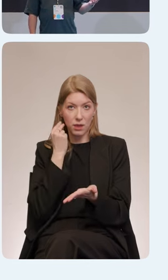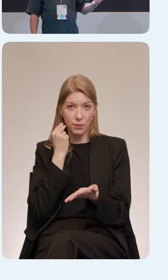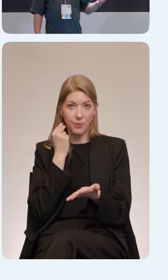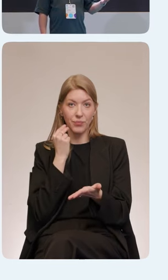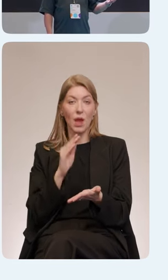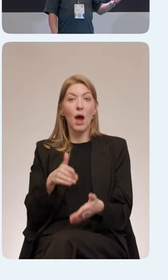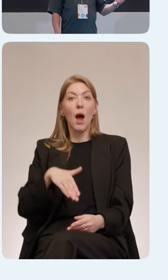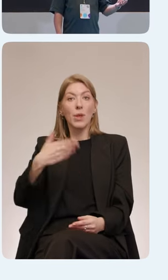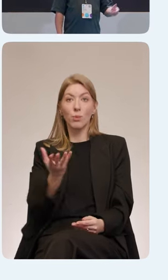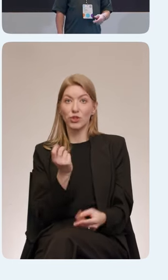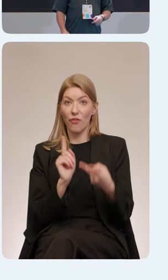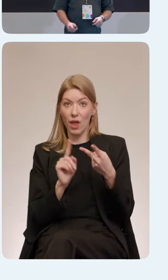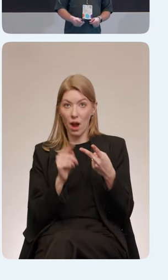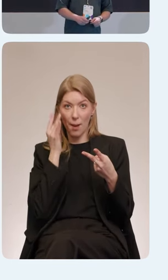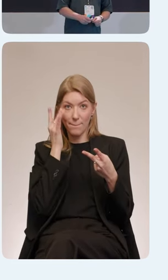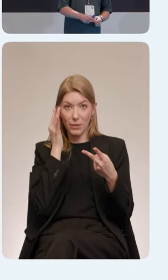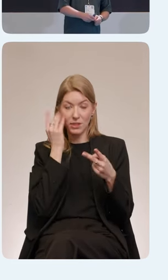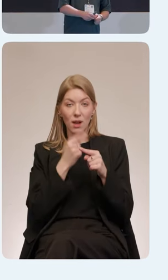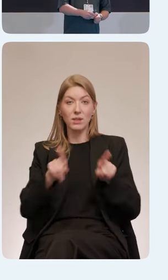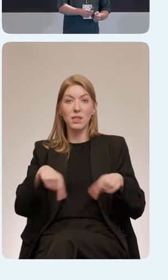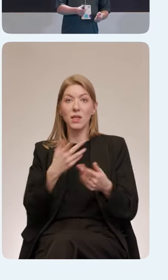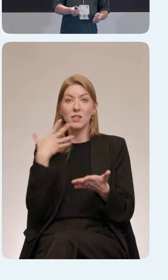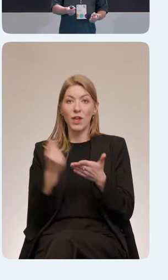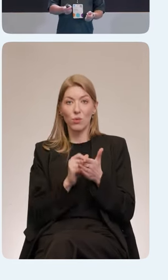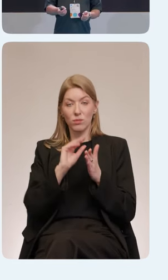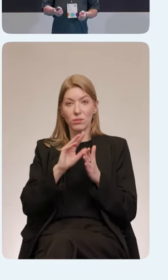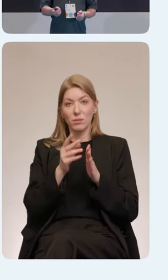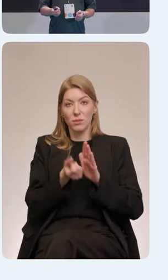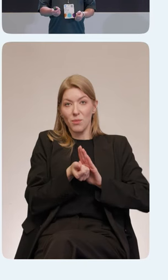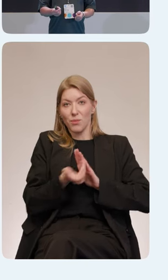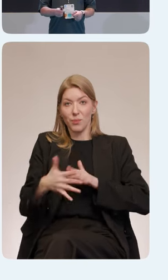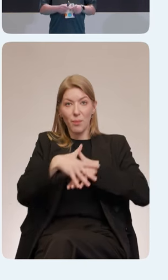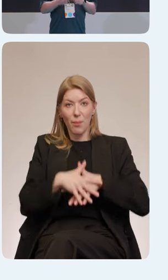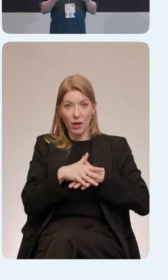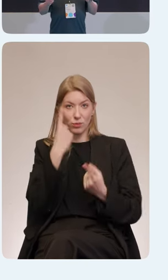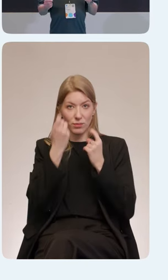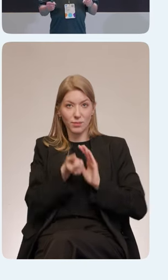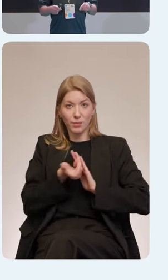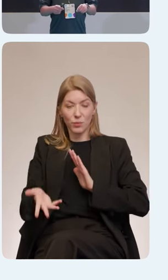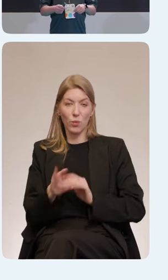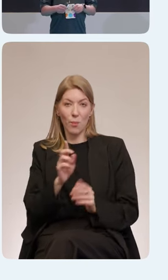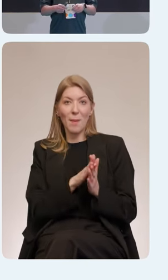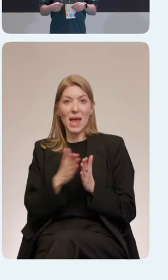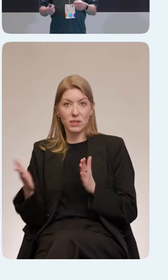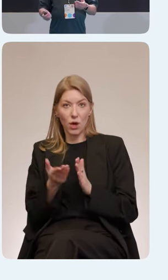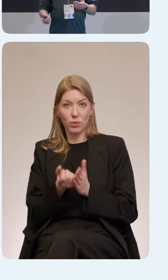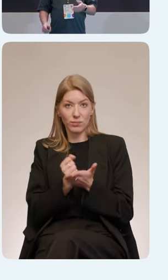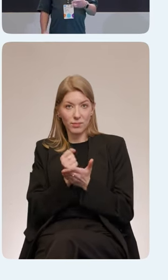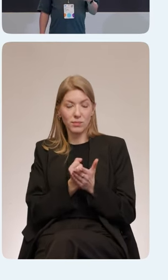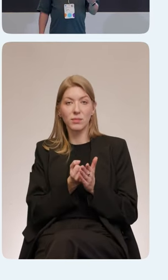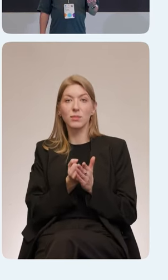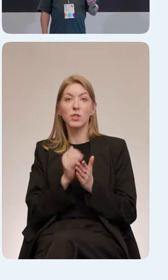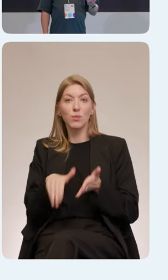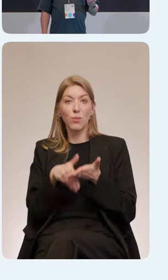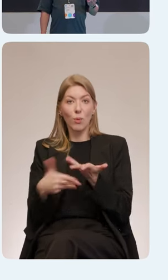была еще вторая мысль, это создать свою библиотеку, свою библиотеку компонентов дополнительную, с помощью которой размечать, где бы было все просто.